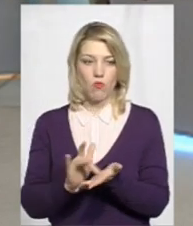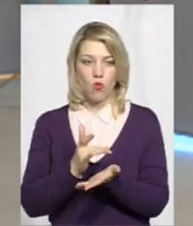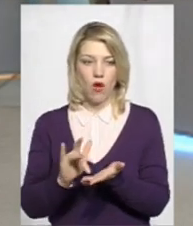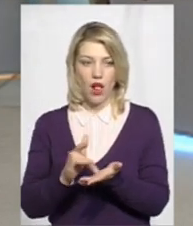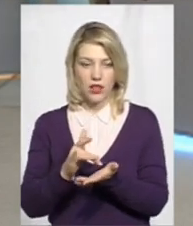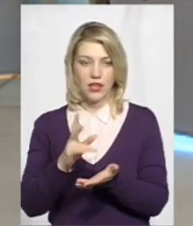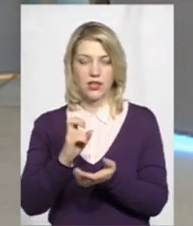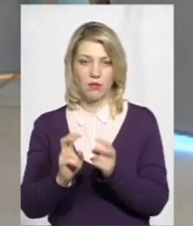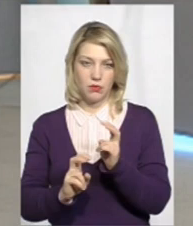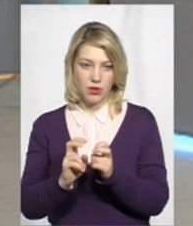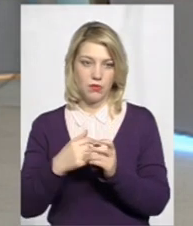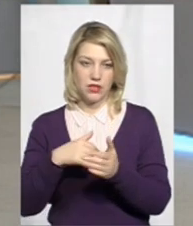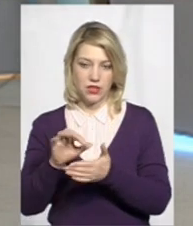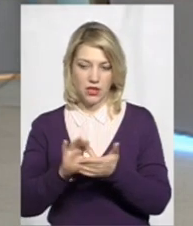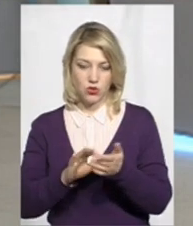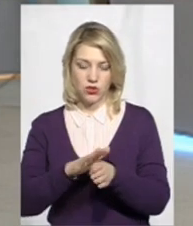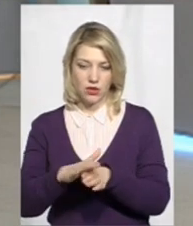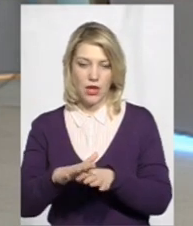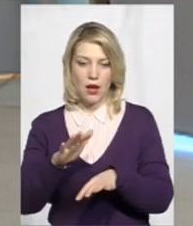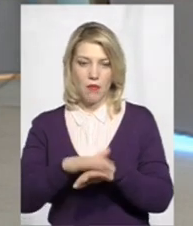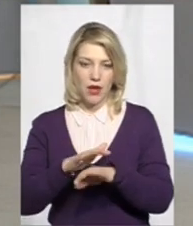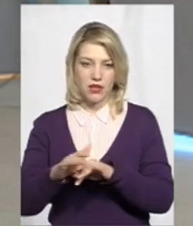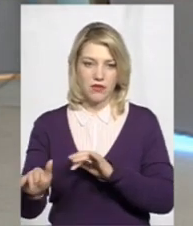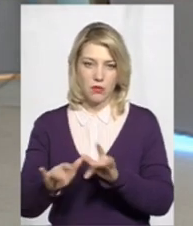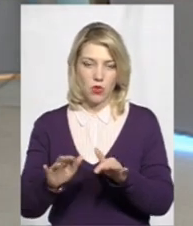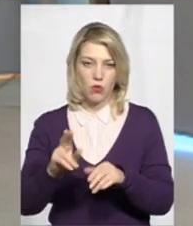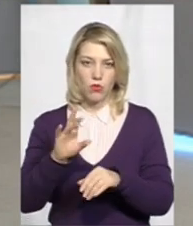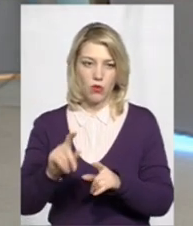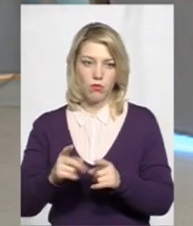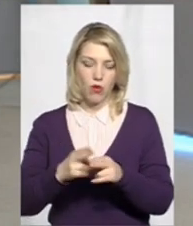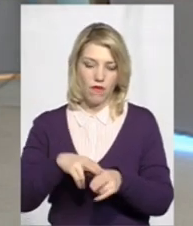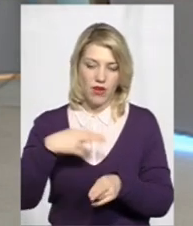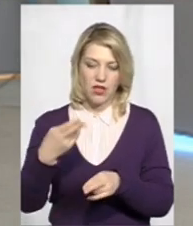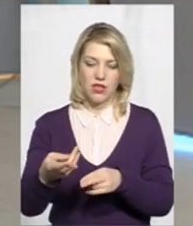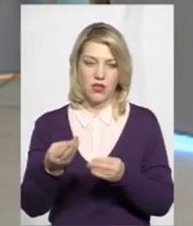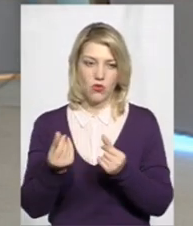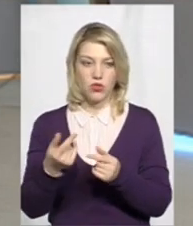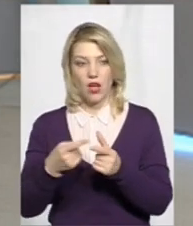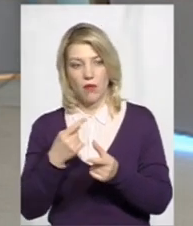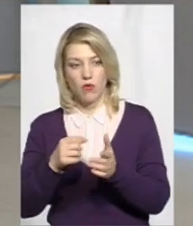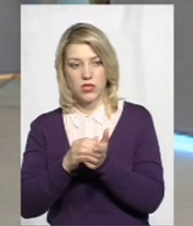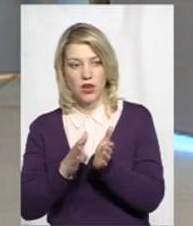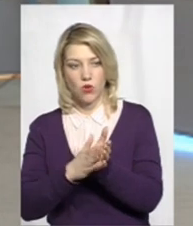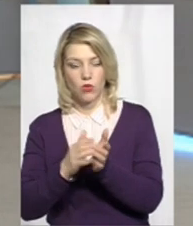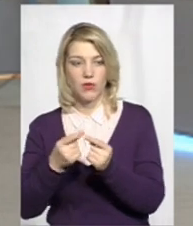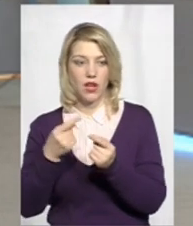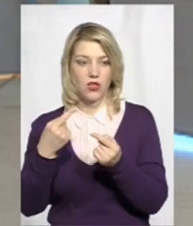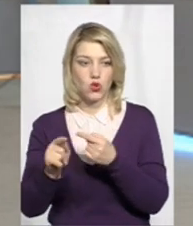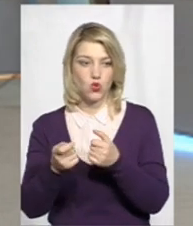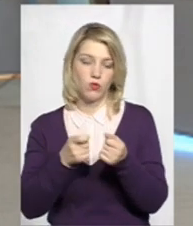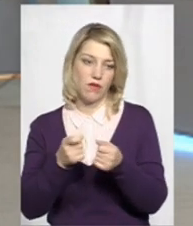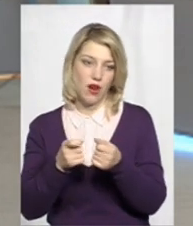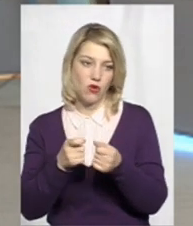Зрозуміло. Ми зможемо здійснити банківські операції по поверненню цих коштів. Або зарахуємо їх на вже іншу